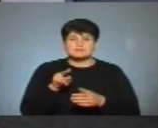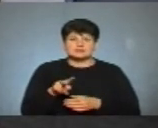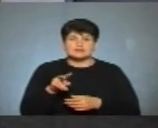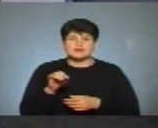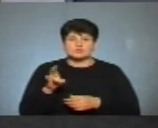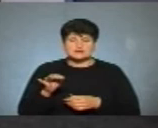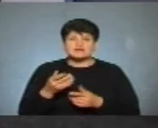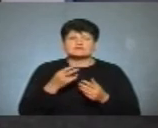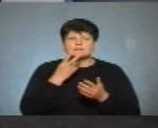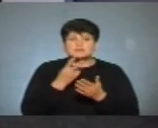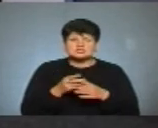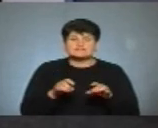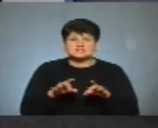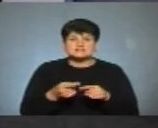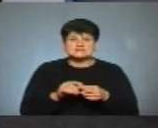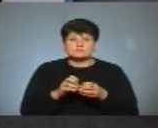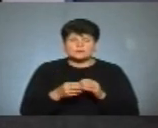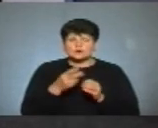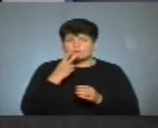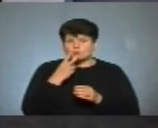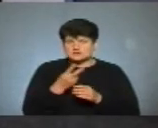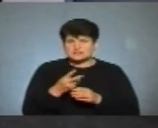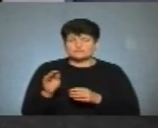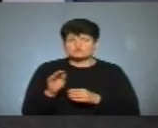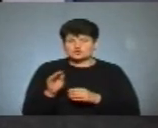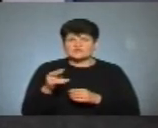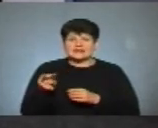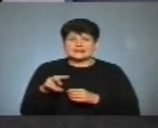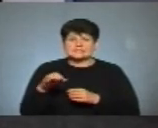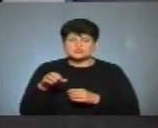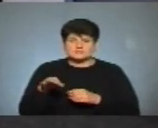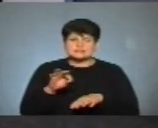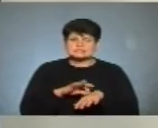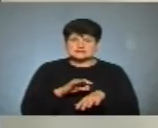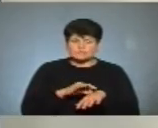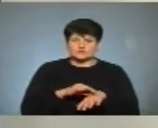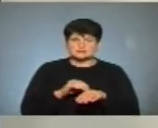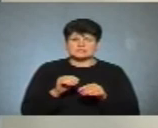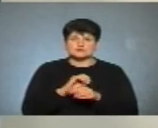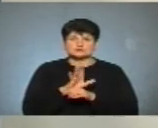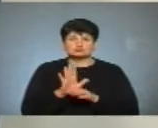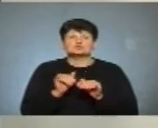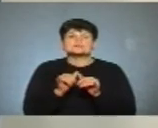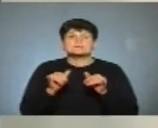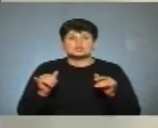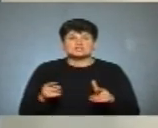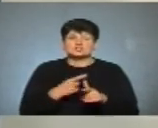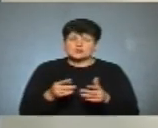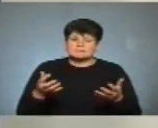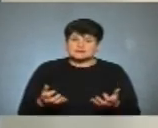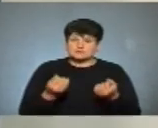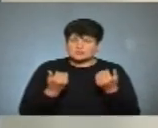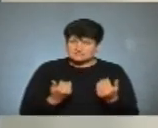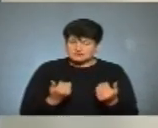вирішення цієї проблеми, якщо показники в жовтні та листопаді захворюваності на ковід будуть збільшуватися, чи підтримаєте ви,